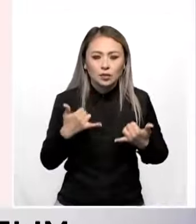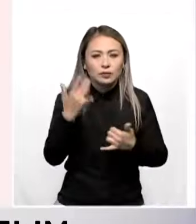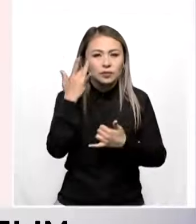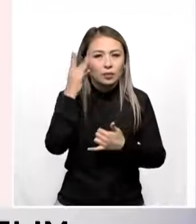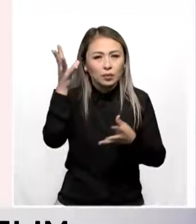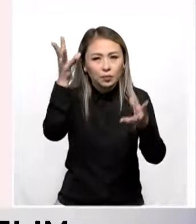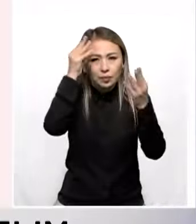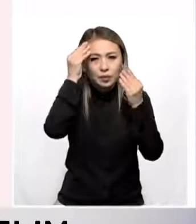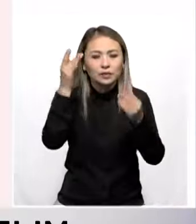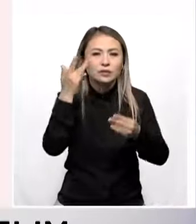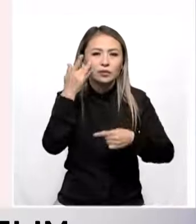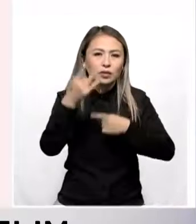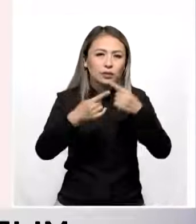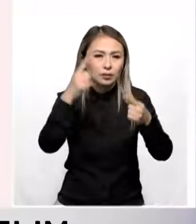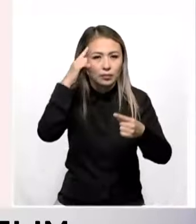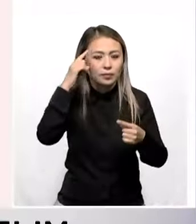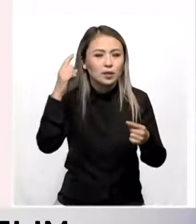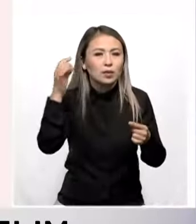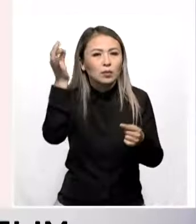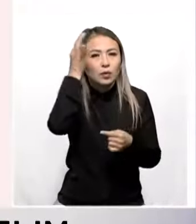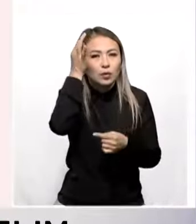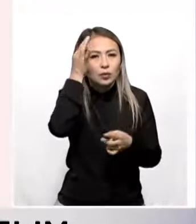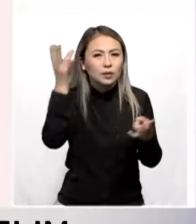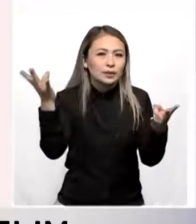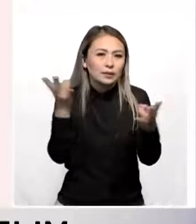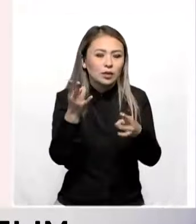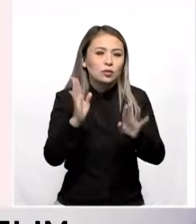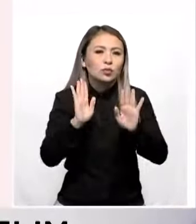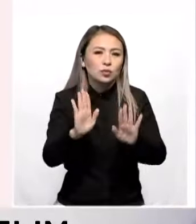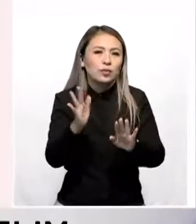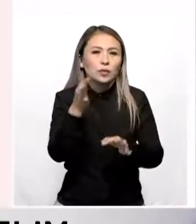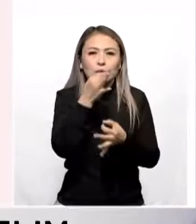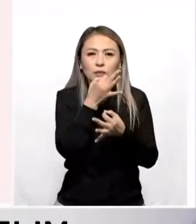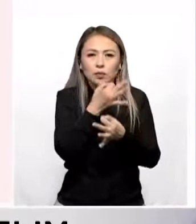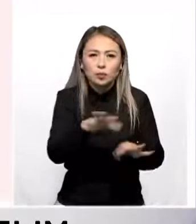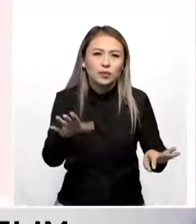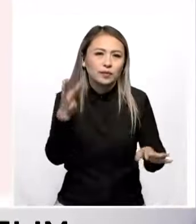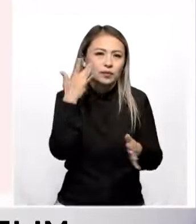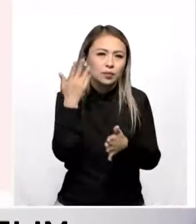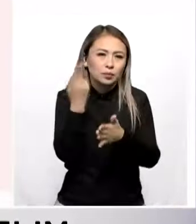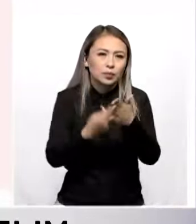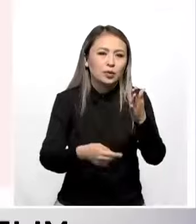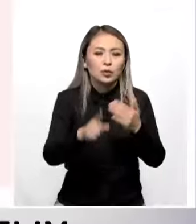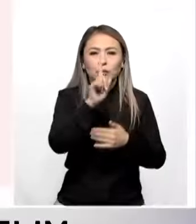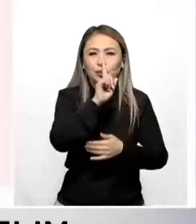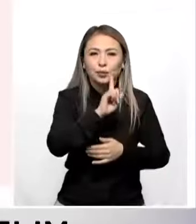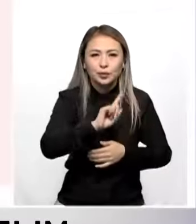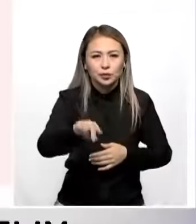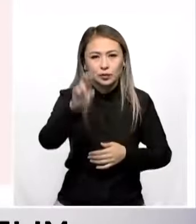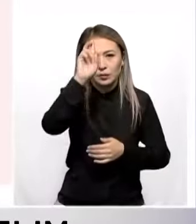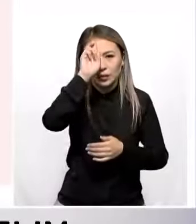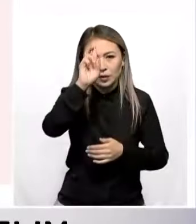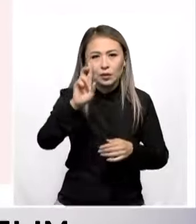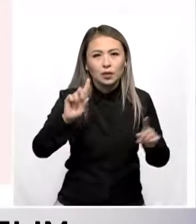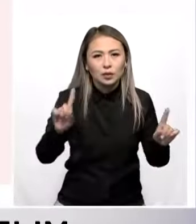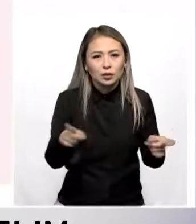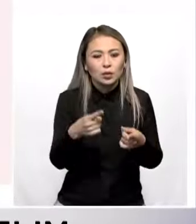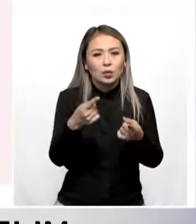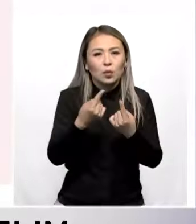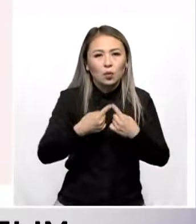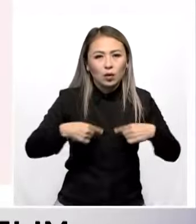тағылым алып, оны ұлт жанында сақтай білімізгерек. Сондағына кез келген сынақтан сүрінбей өтіп, әлілетті мемлекет және